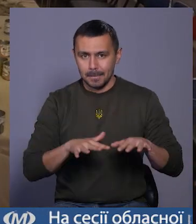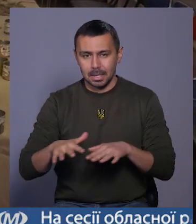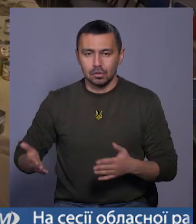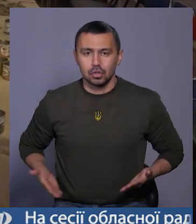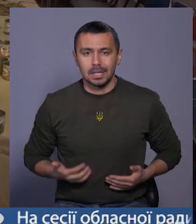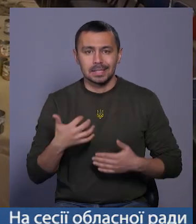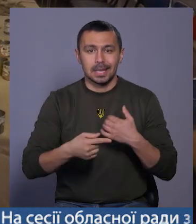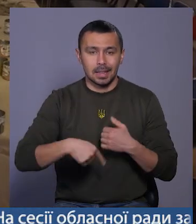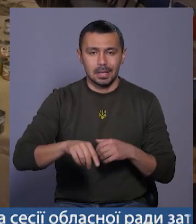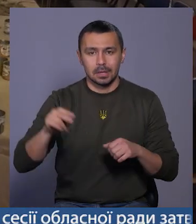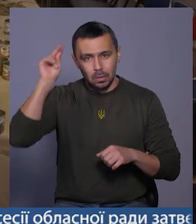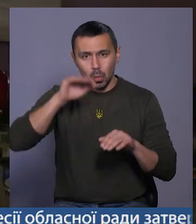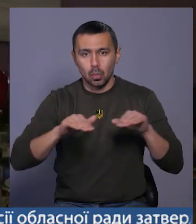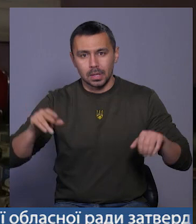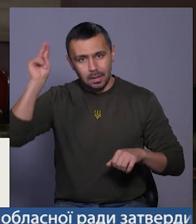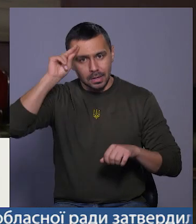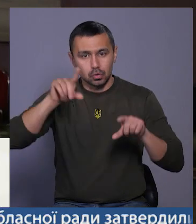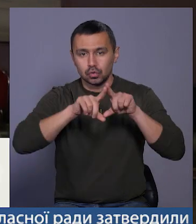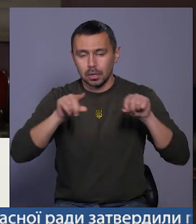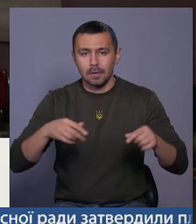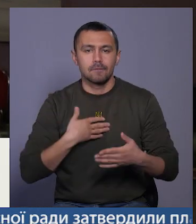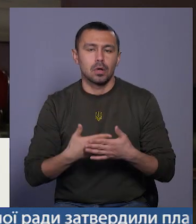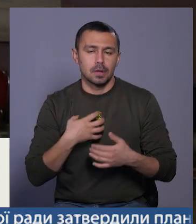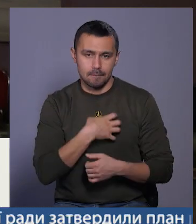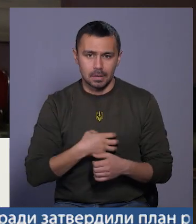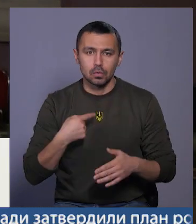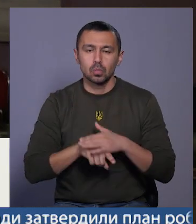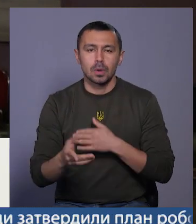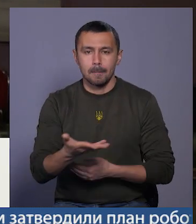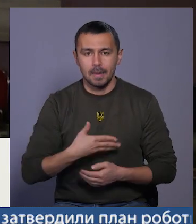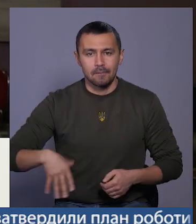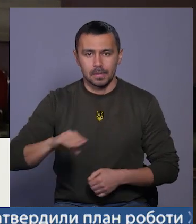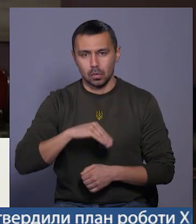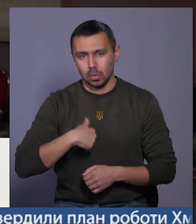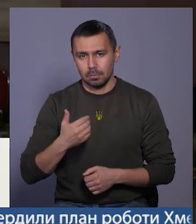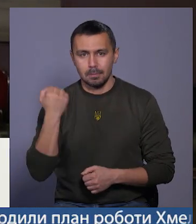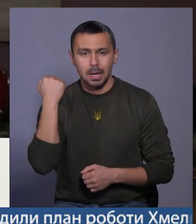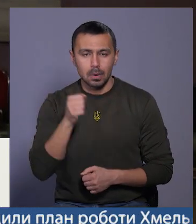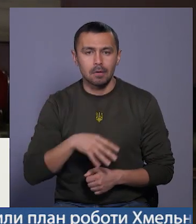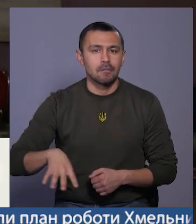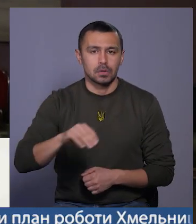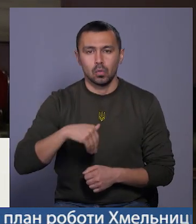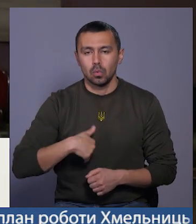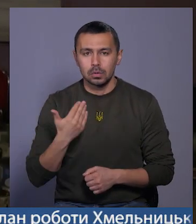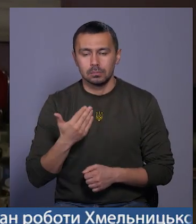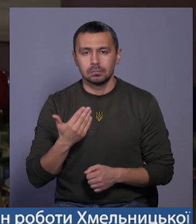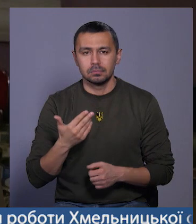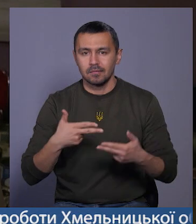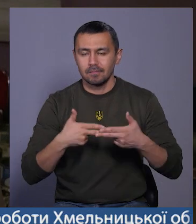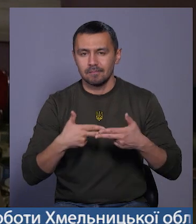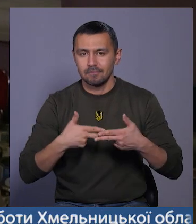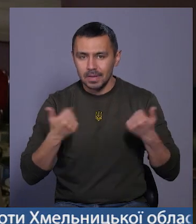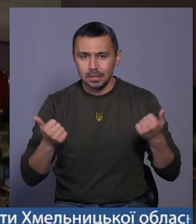Серед них і учні навчального закладу. Волонтерство важливе, тому що ми всі хочемо перемоги, ми всі хочемо наблизити перемогу.